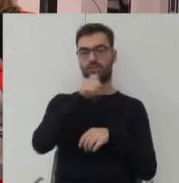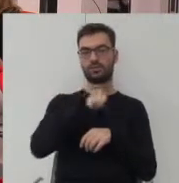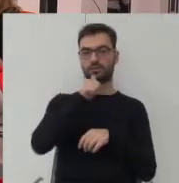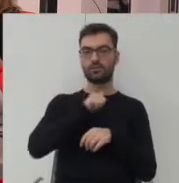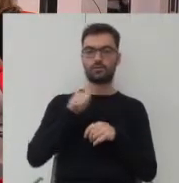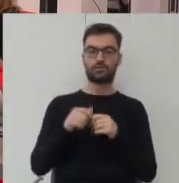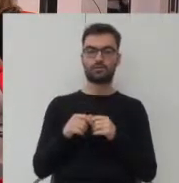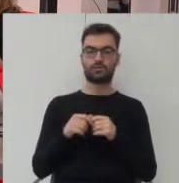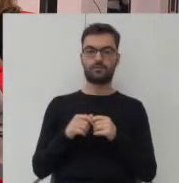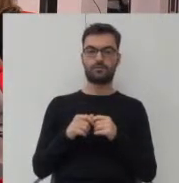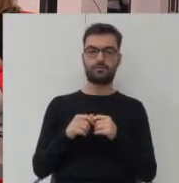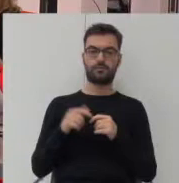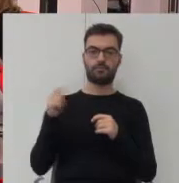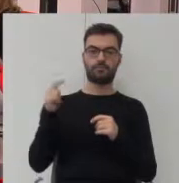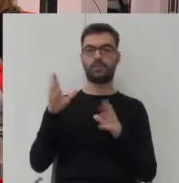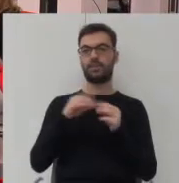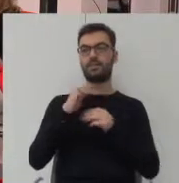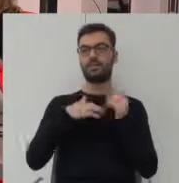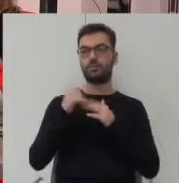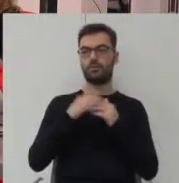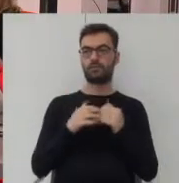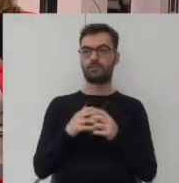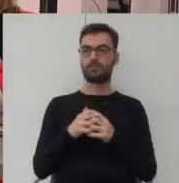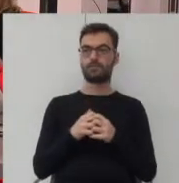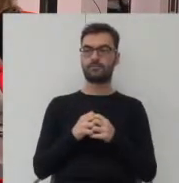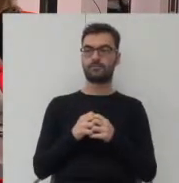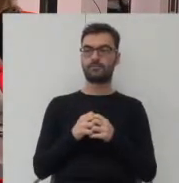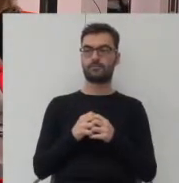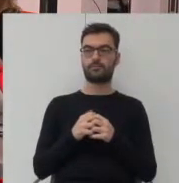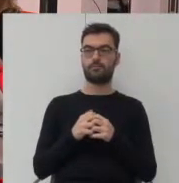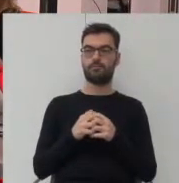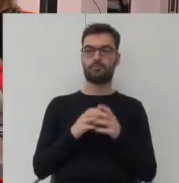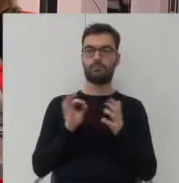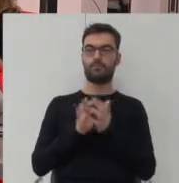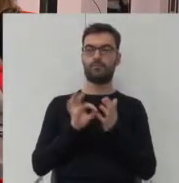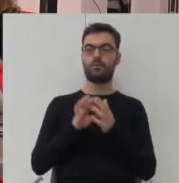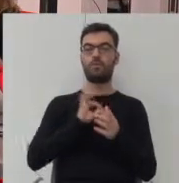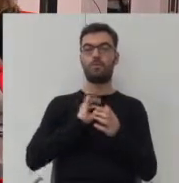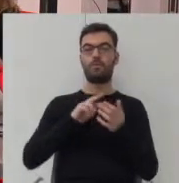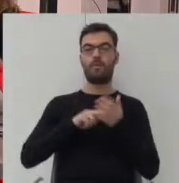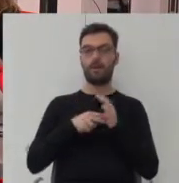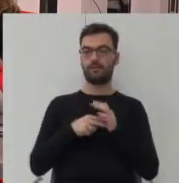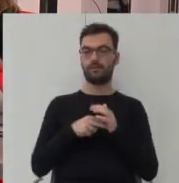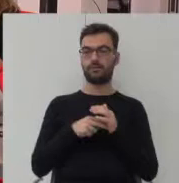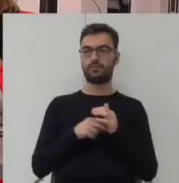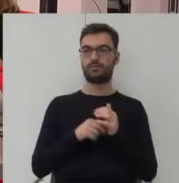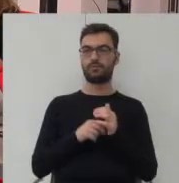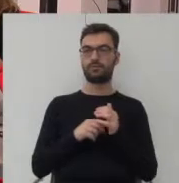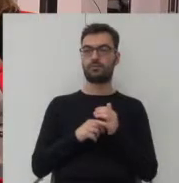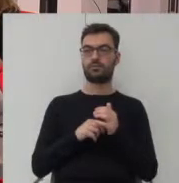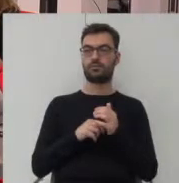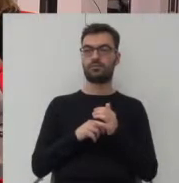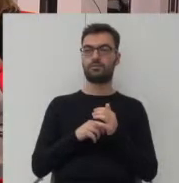taką zabudową? No akurat tutaj w tym moim planie format prezentacji dziesięciominiątowym,